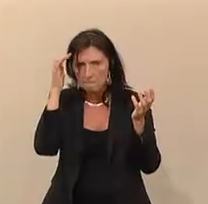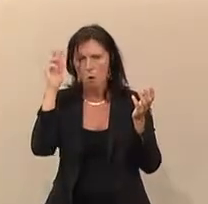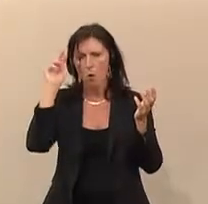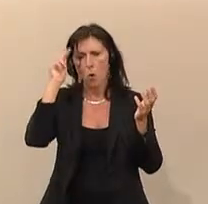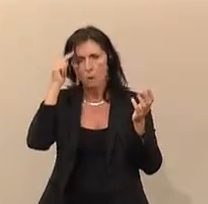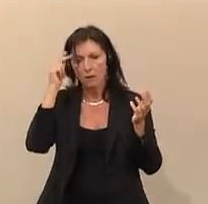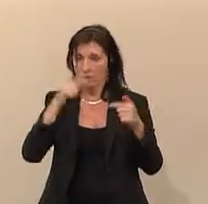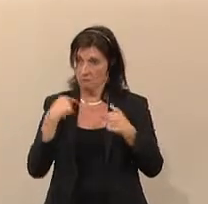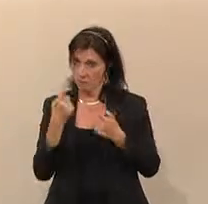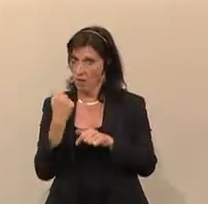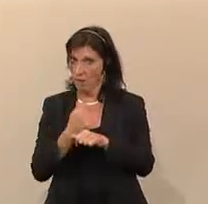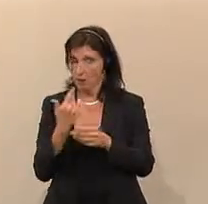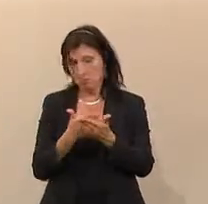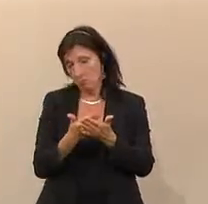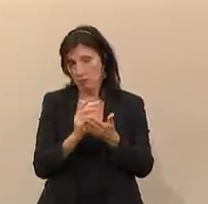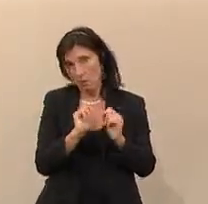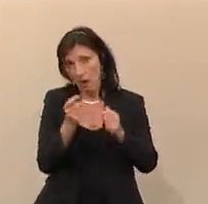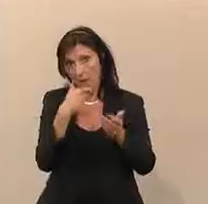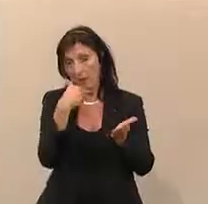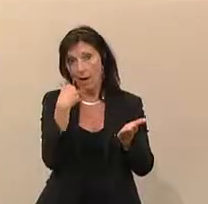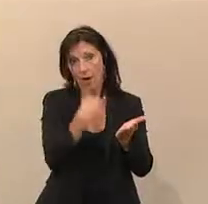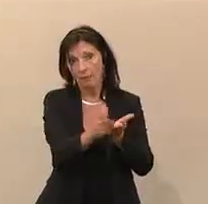und lehnen diesen Antrag deswegen auch ab.